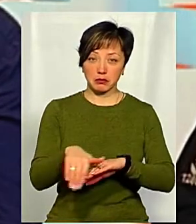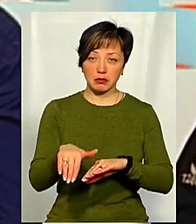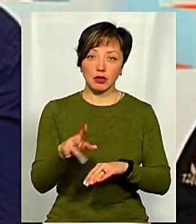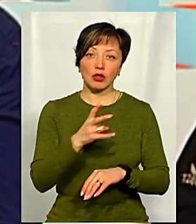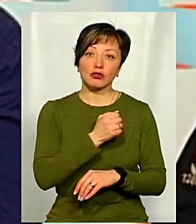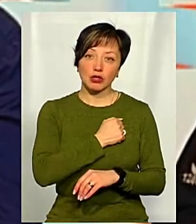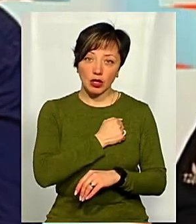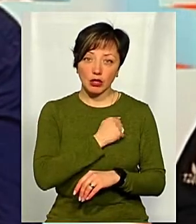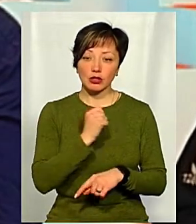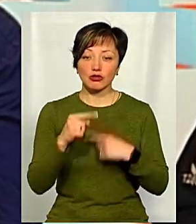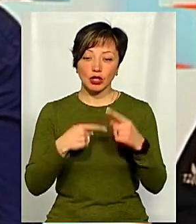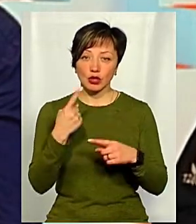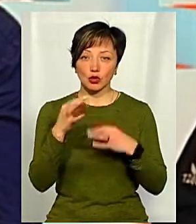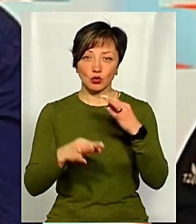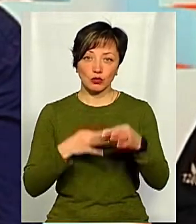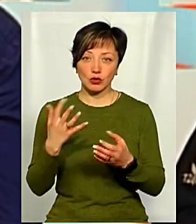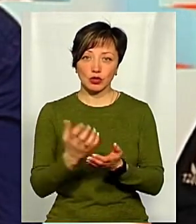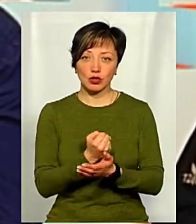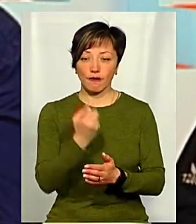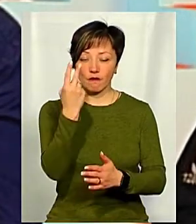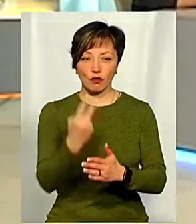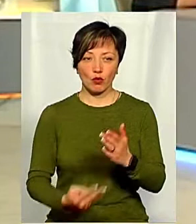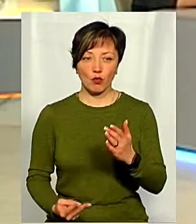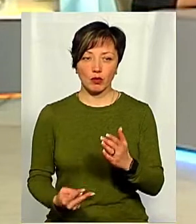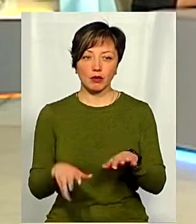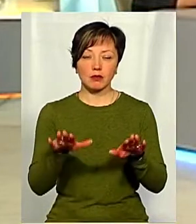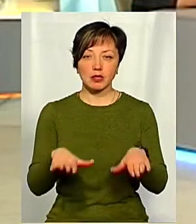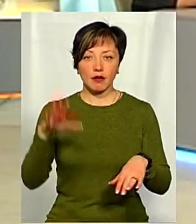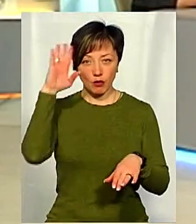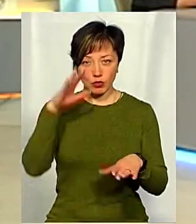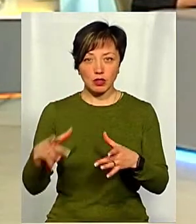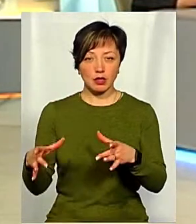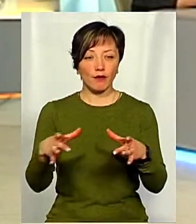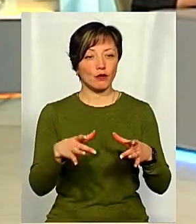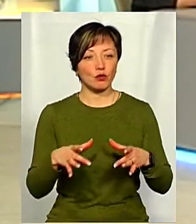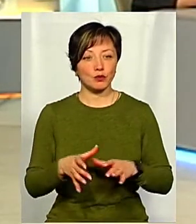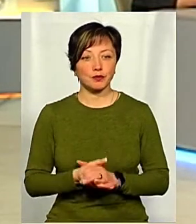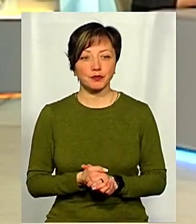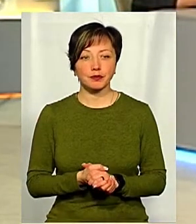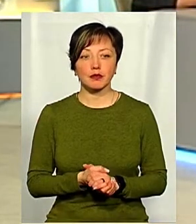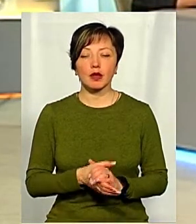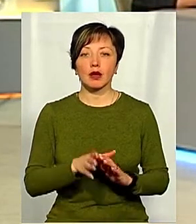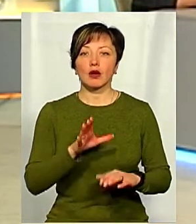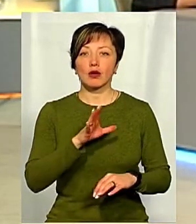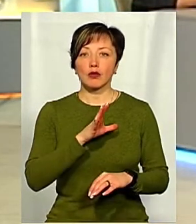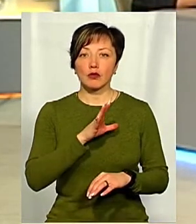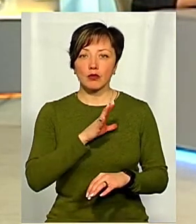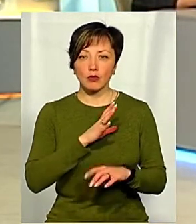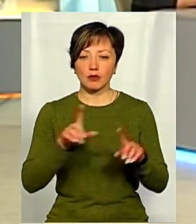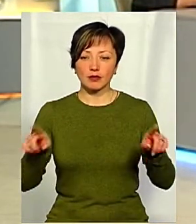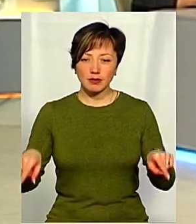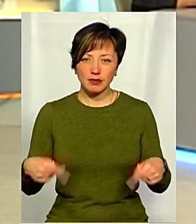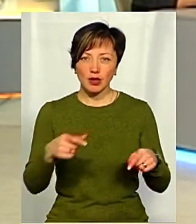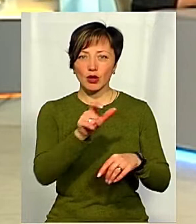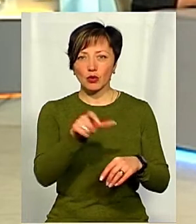і, на жаль, через добу ми знайшли її втоплену в місцевому ставку. Була піднята досить велика кількість